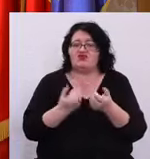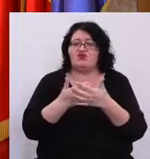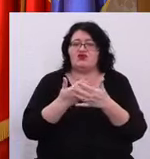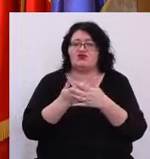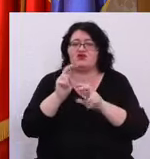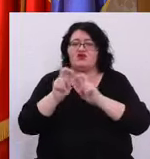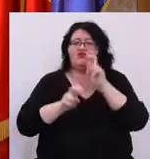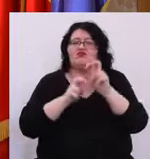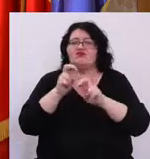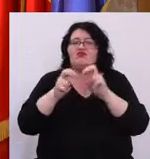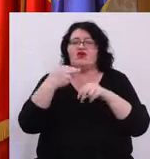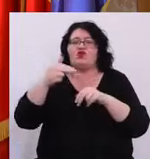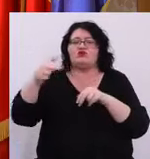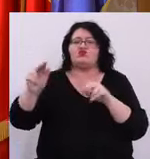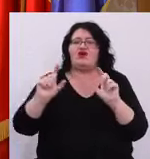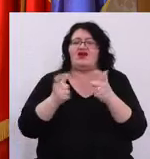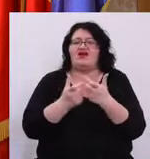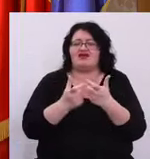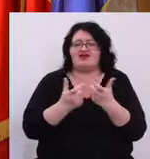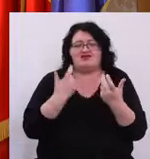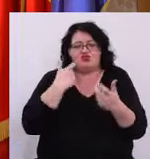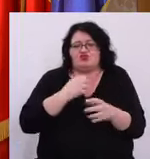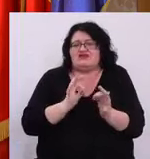continuarea carantinei